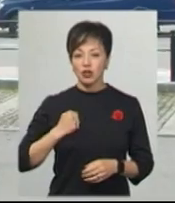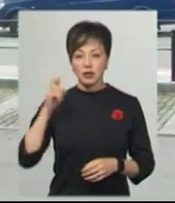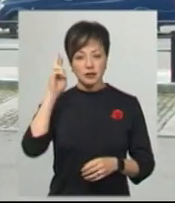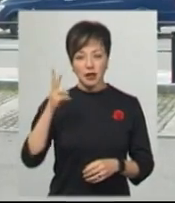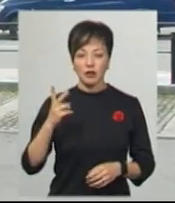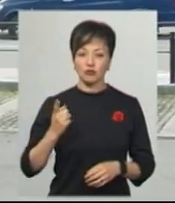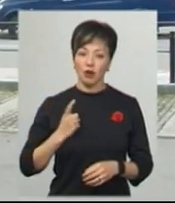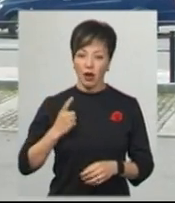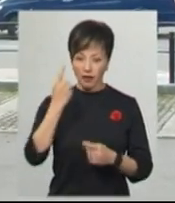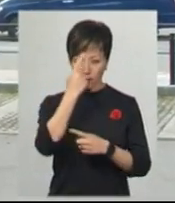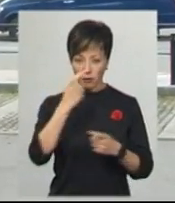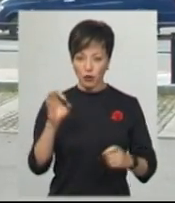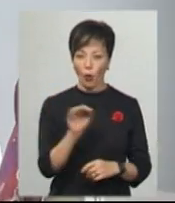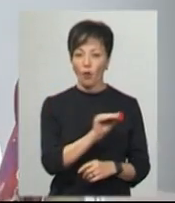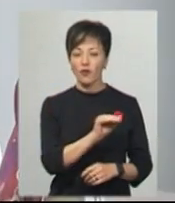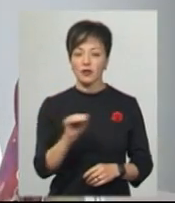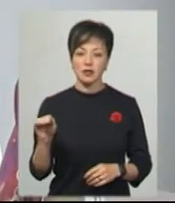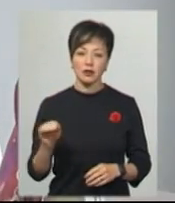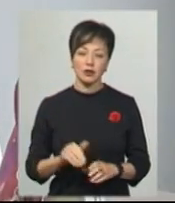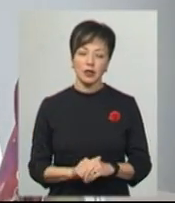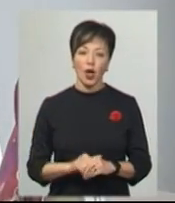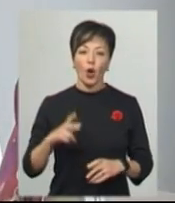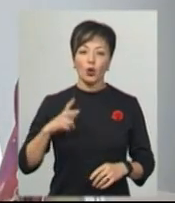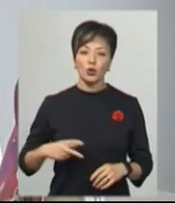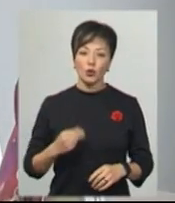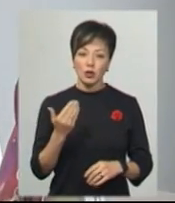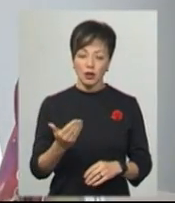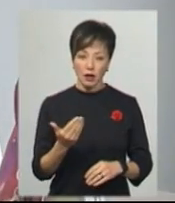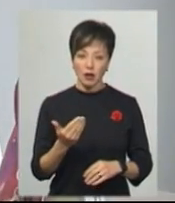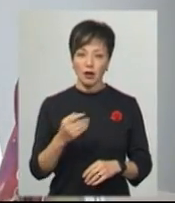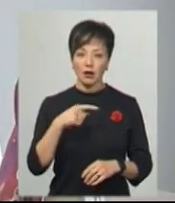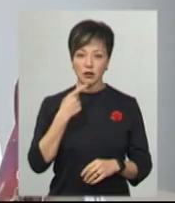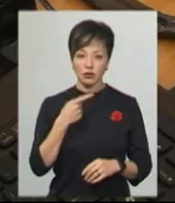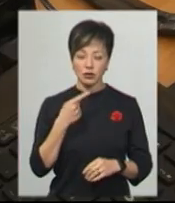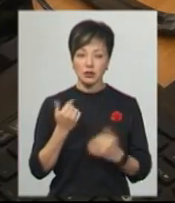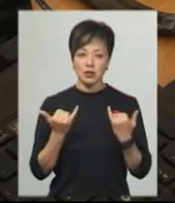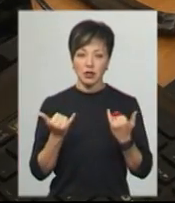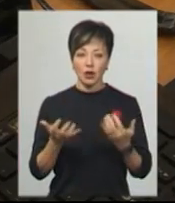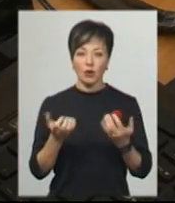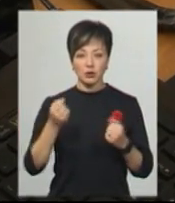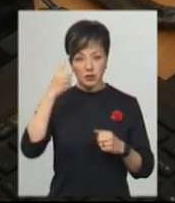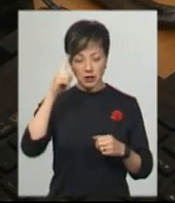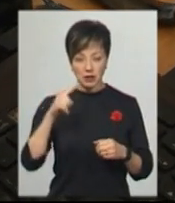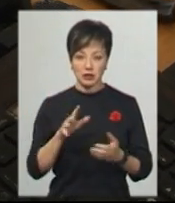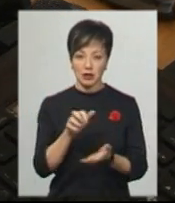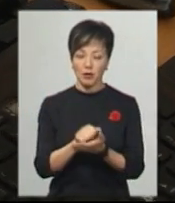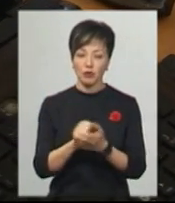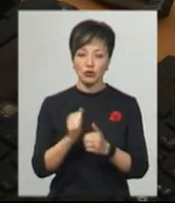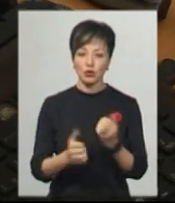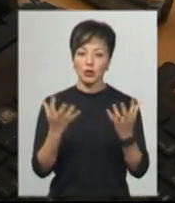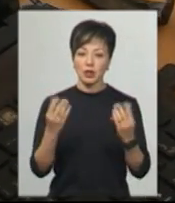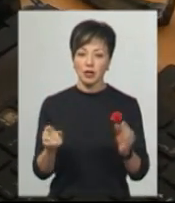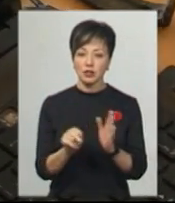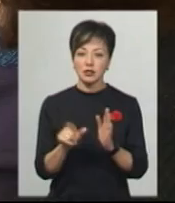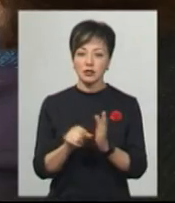чекаємо інформації офіційної від гімназії. Донька Юлії Ріпневської, додає її мама, нині отримує знання, займаючись щодня із